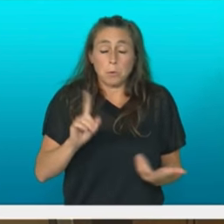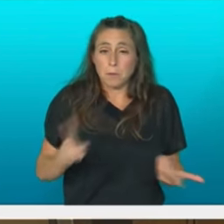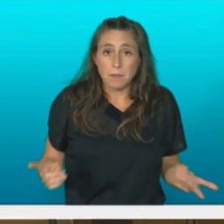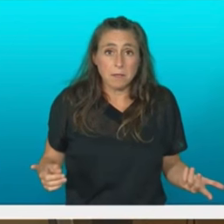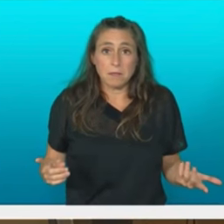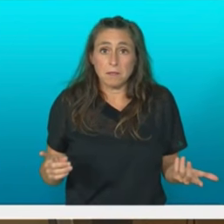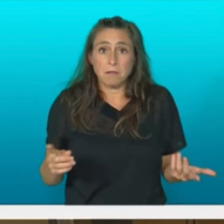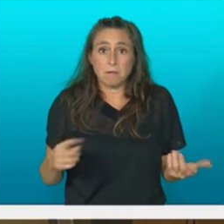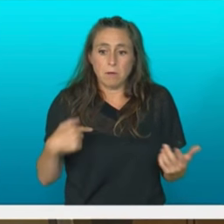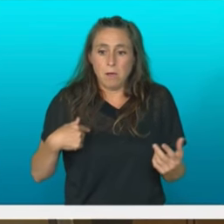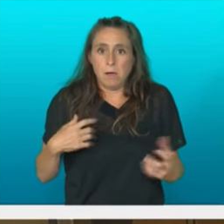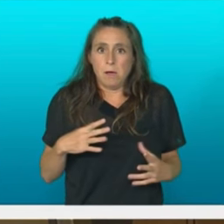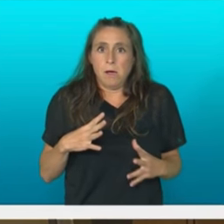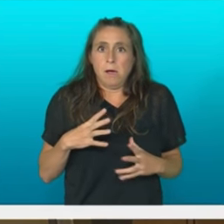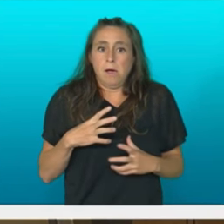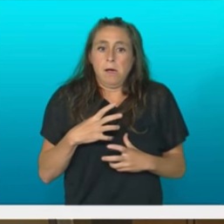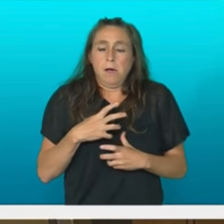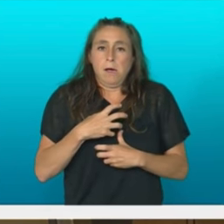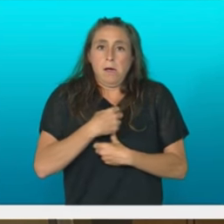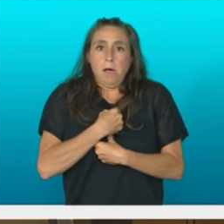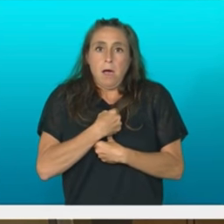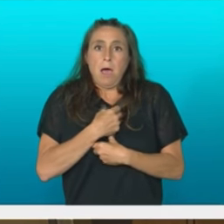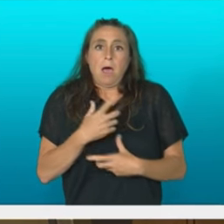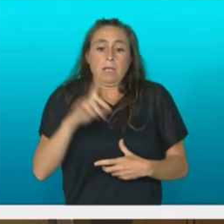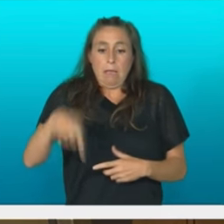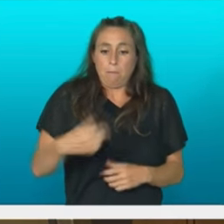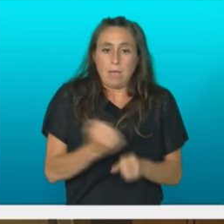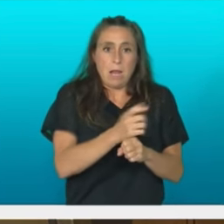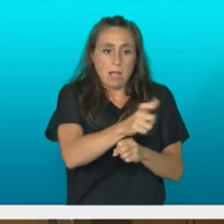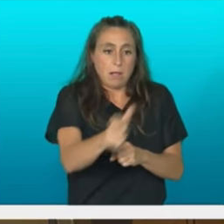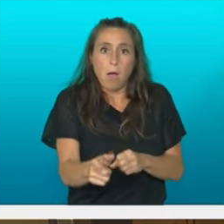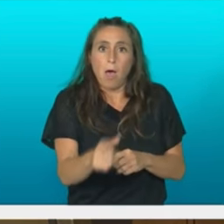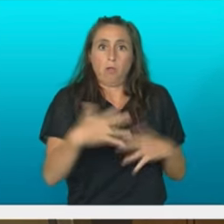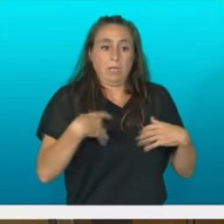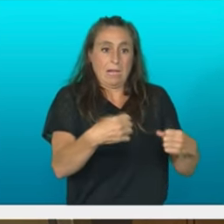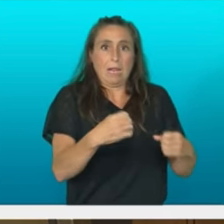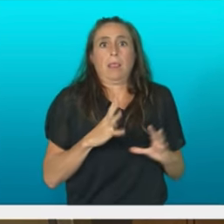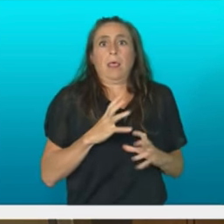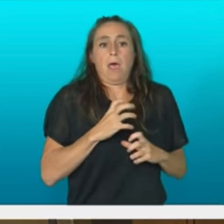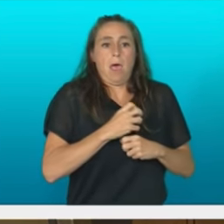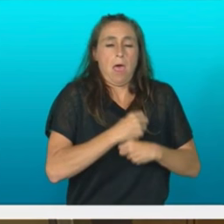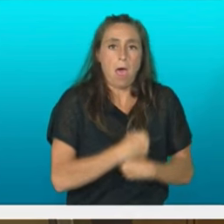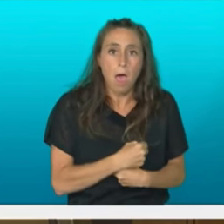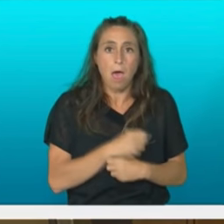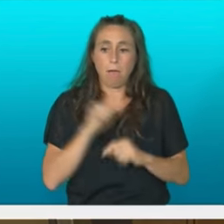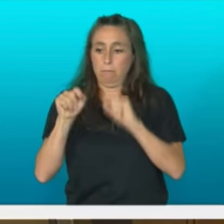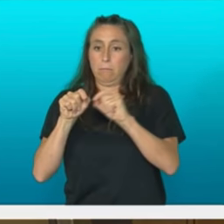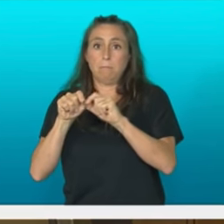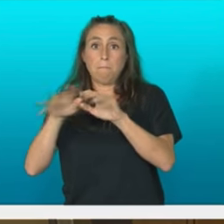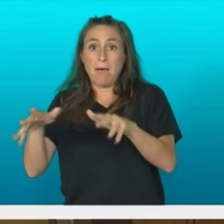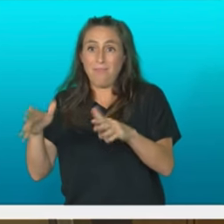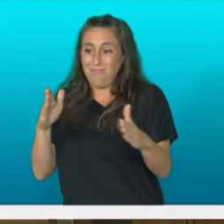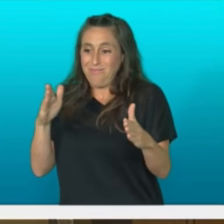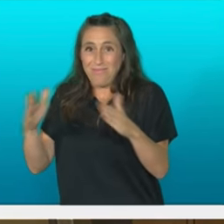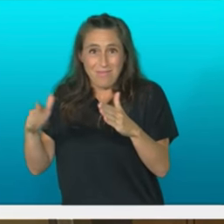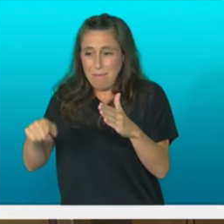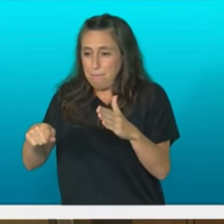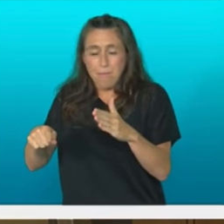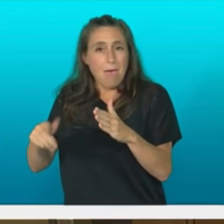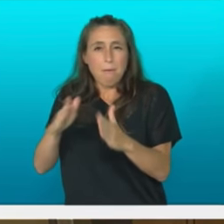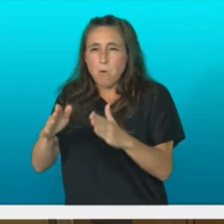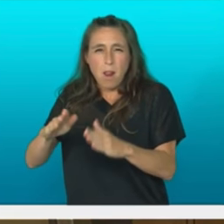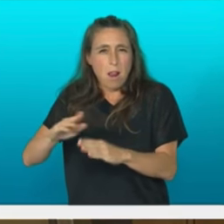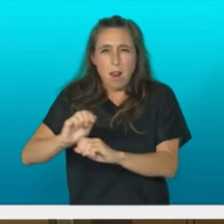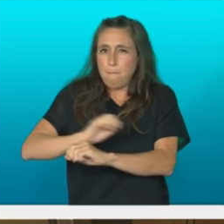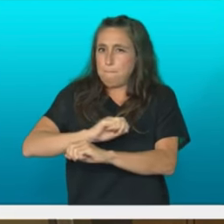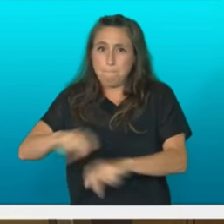gero eta estuago ikusi duten osasun gintzako profesionalak, pandemia honen gordinenean, bere larrutan bizi behar izan dituzten